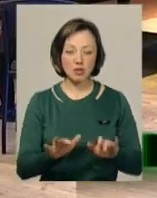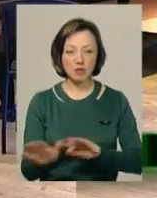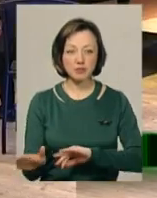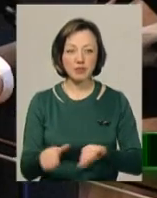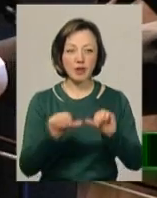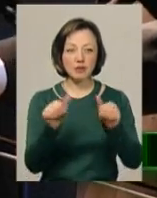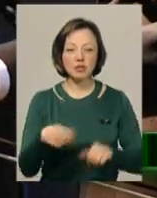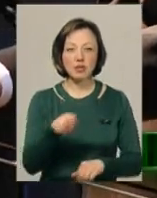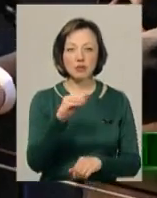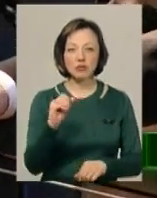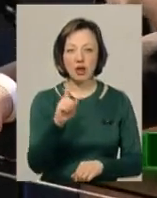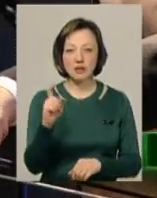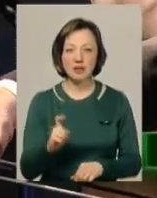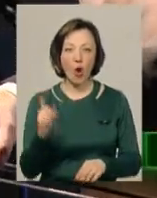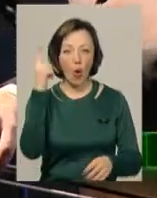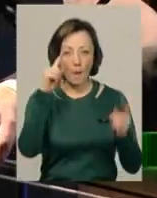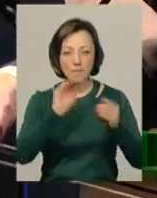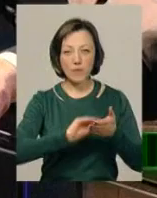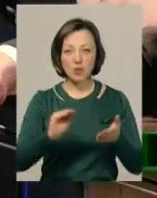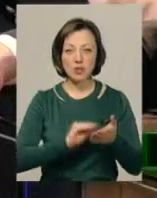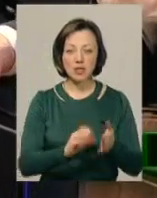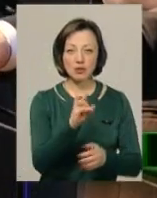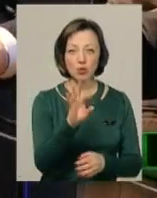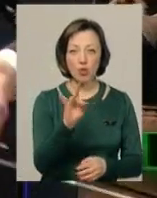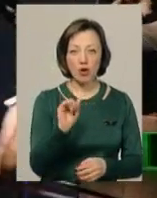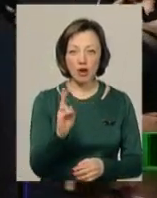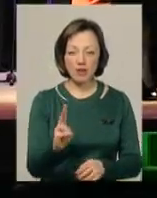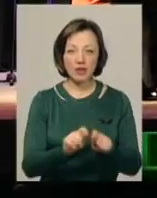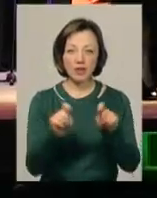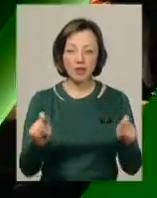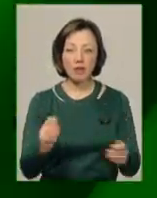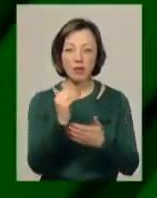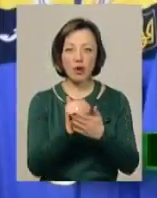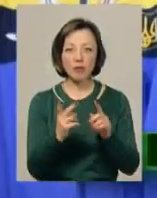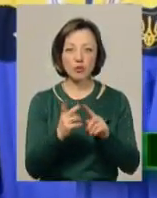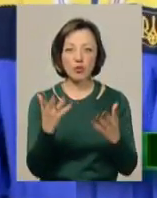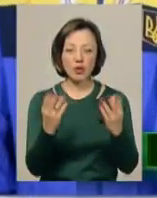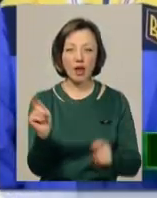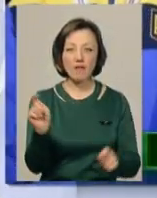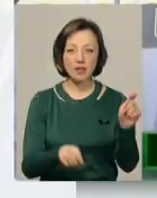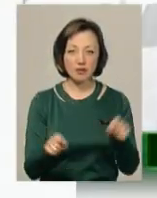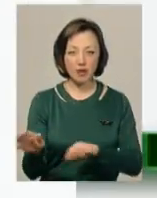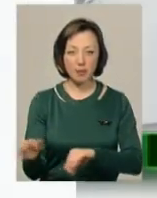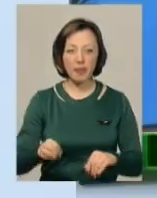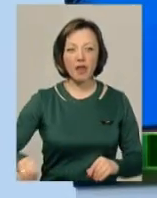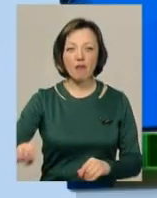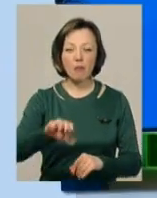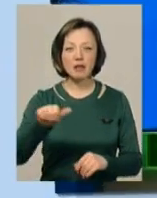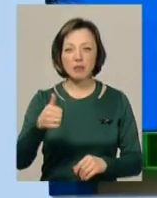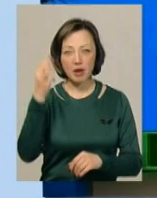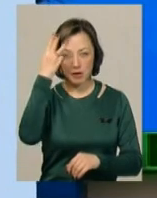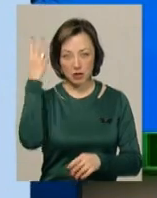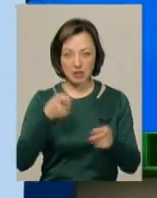стилі джаз композитор Мирослав Скорик відкрив програму другого дня Хмельницького камерфесту. Європейський дебют. Хмельничани